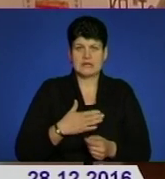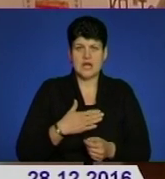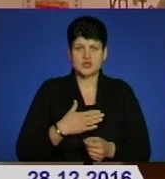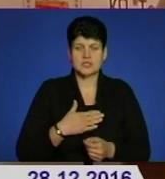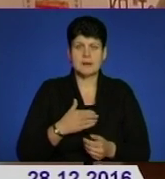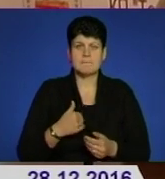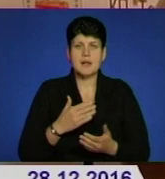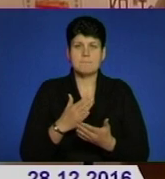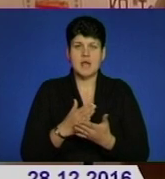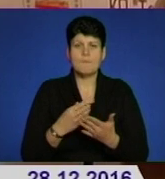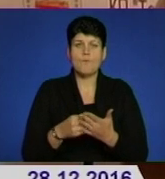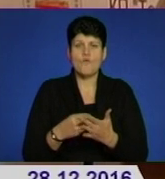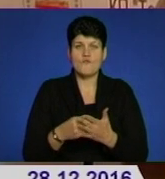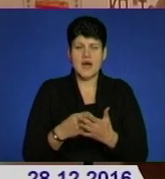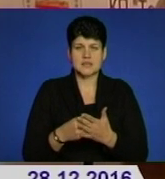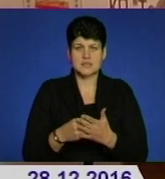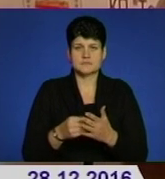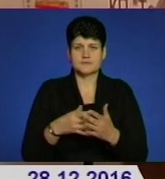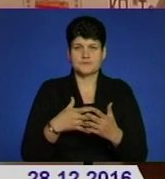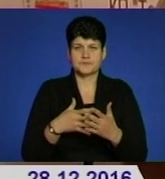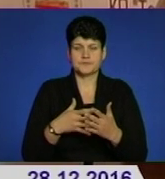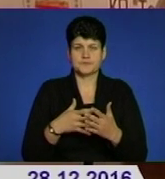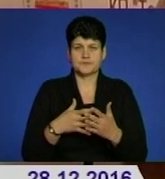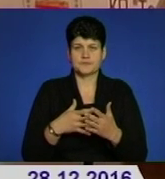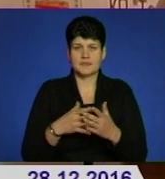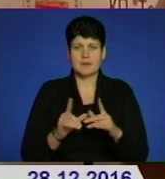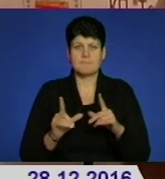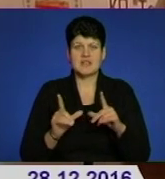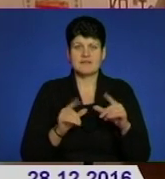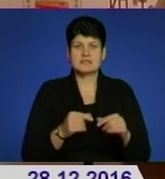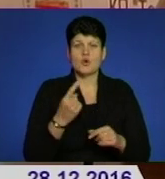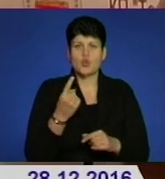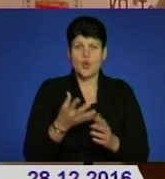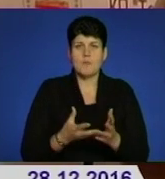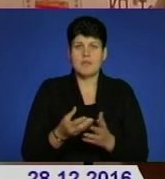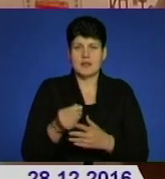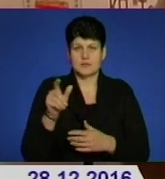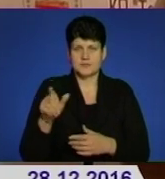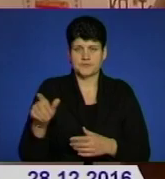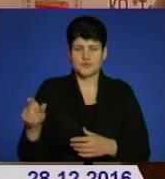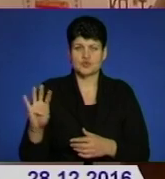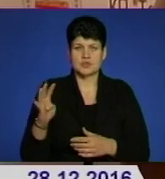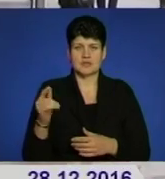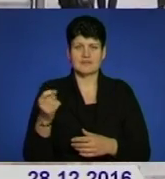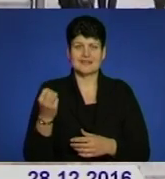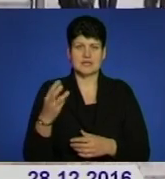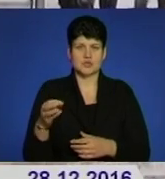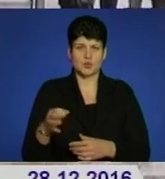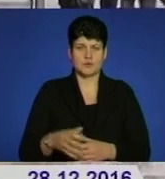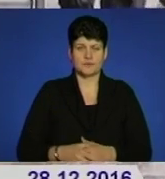ми маємо вартість тарифу на перевезення одного платного пасажира 4 гривні 13 копійок.